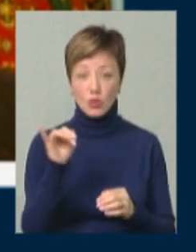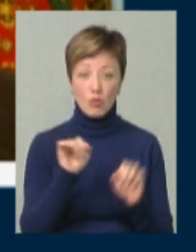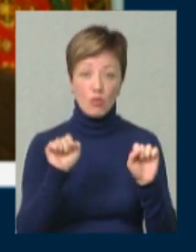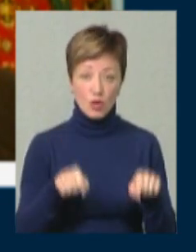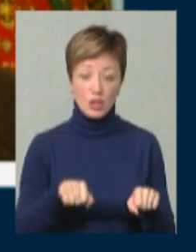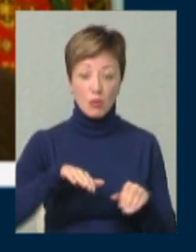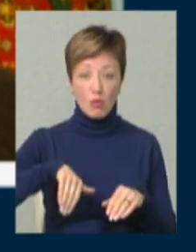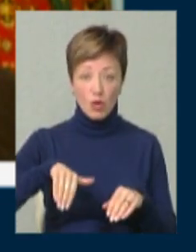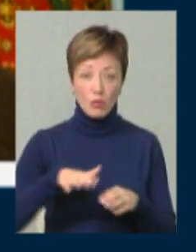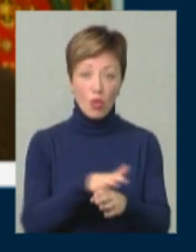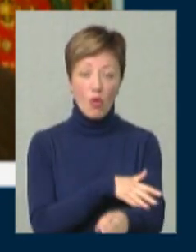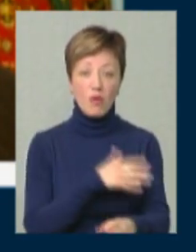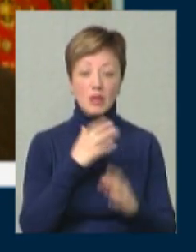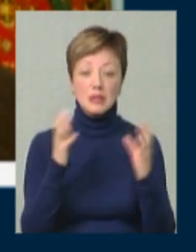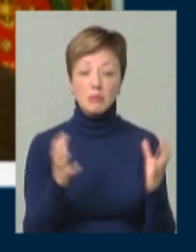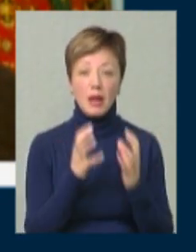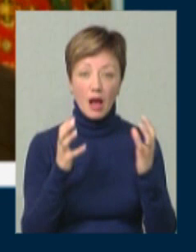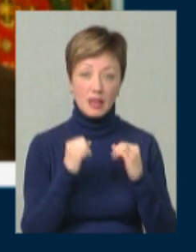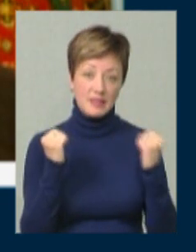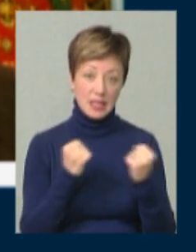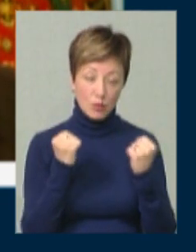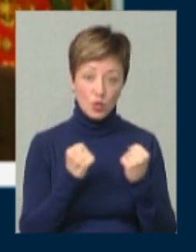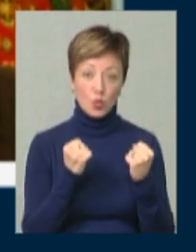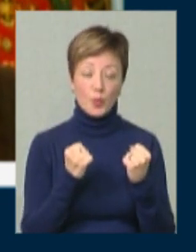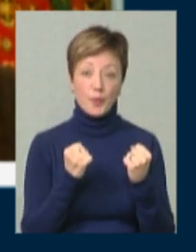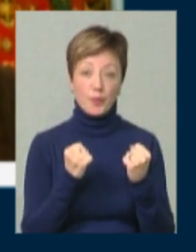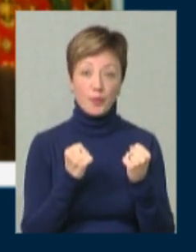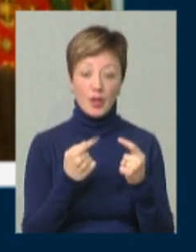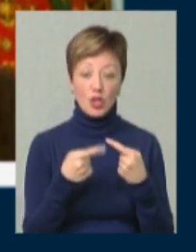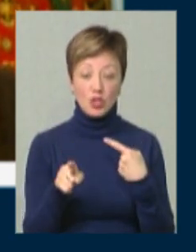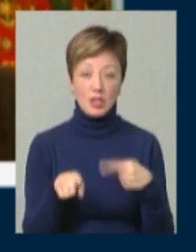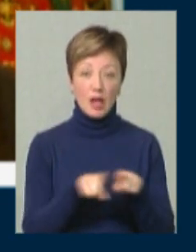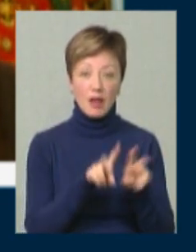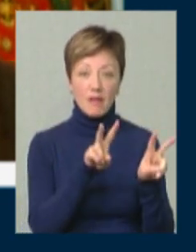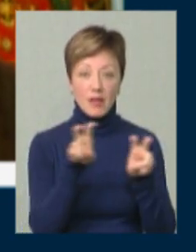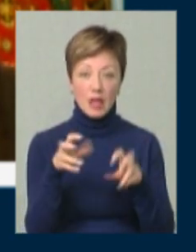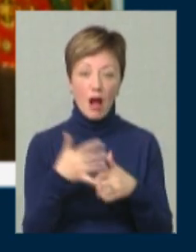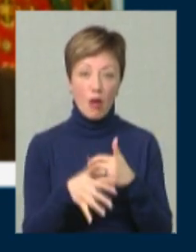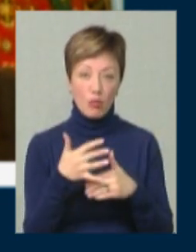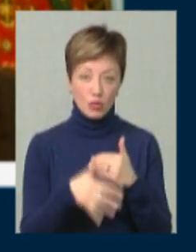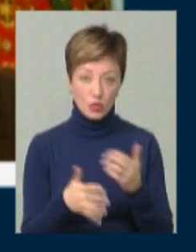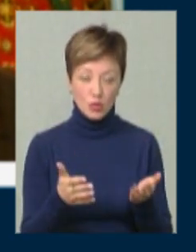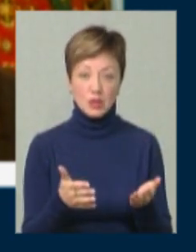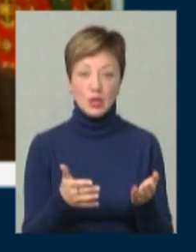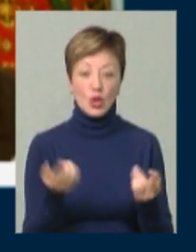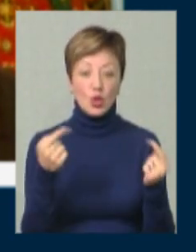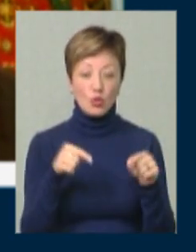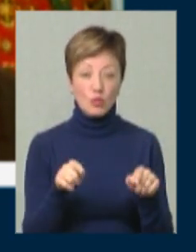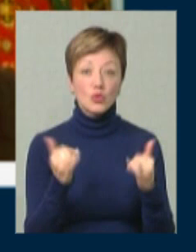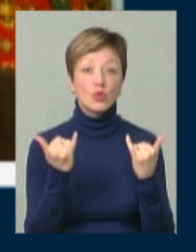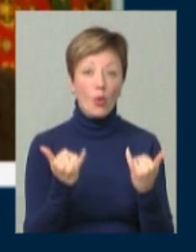і які можна потім довго зберігати взимку, інші такі види капусти. Тому